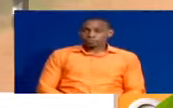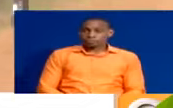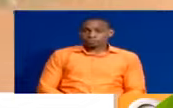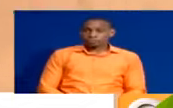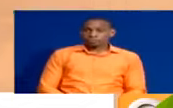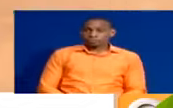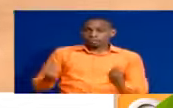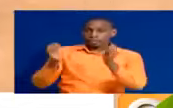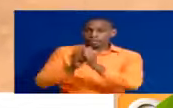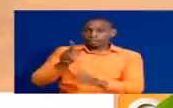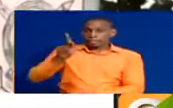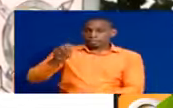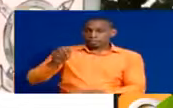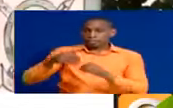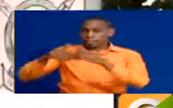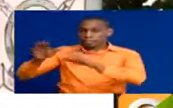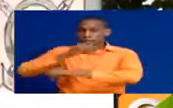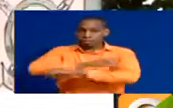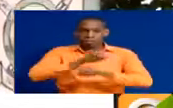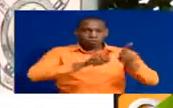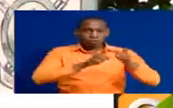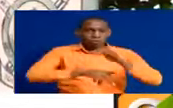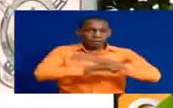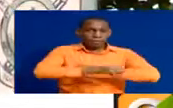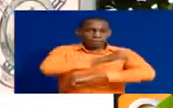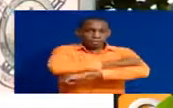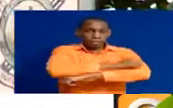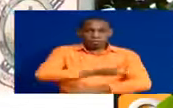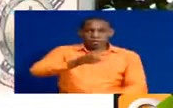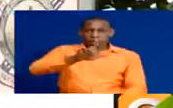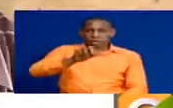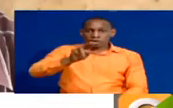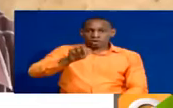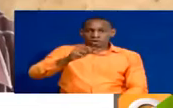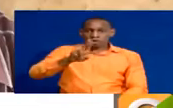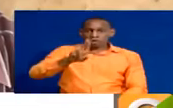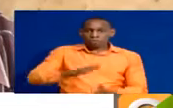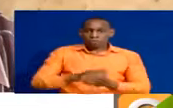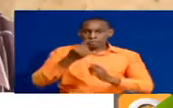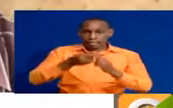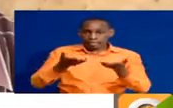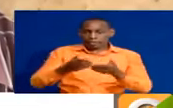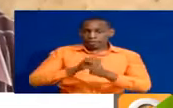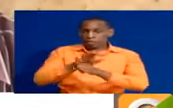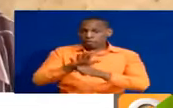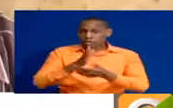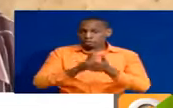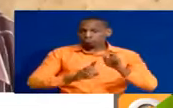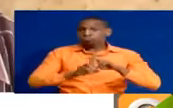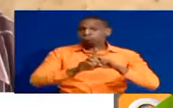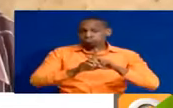Kilomita kumi kutoka shule hii, tunazuru shule ya msingi ya longu. Mwaka huu, kwa sababu ya corona,